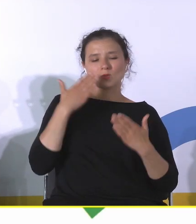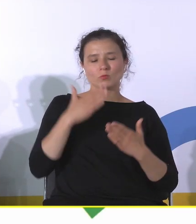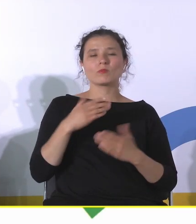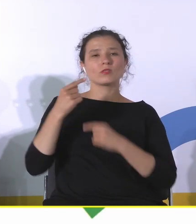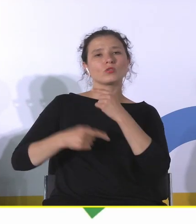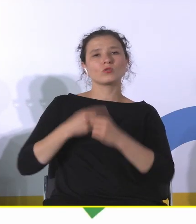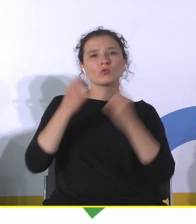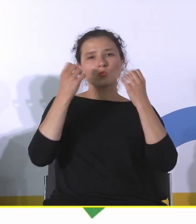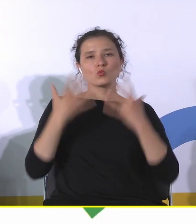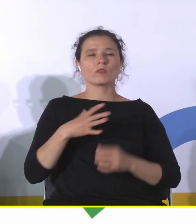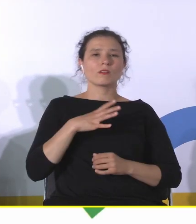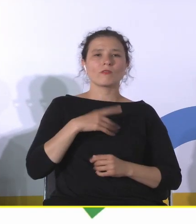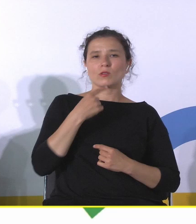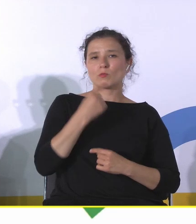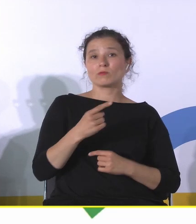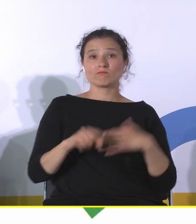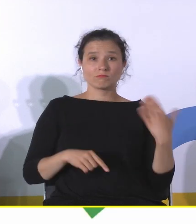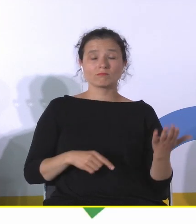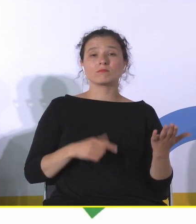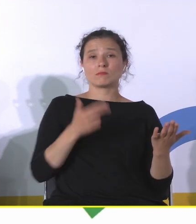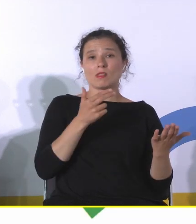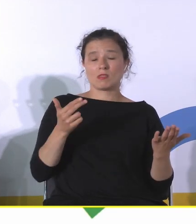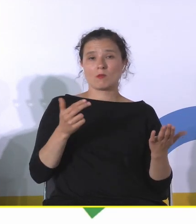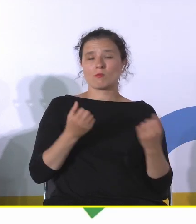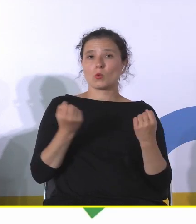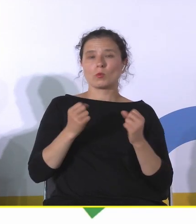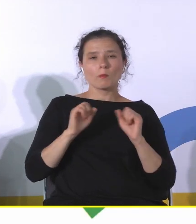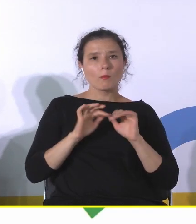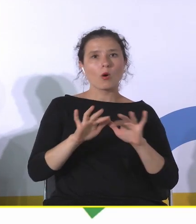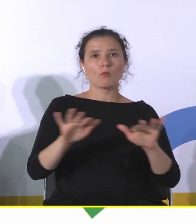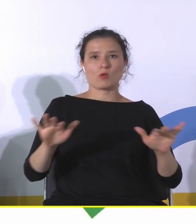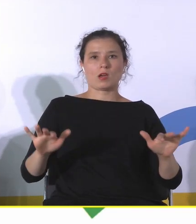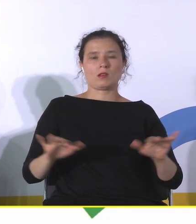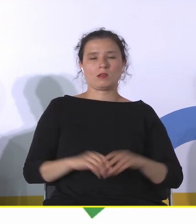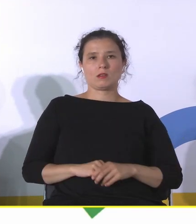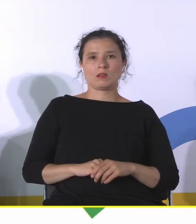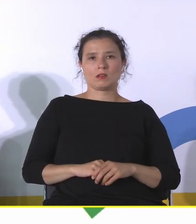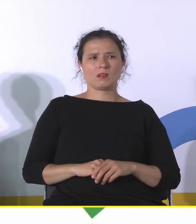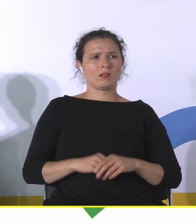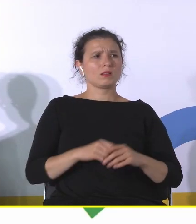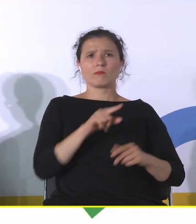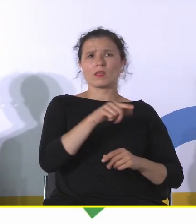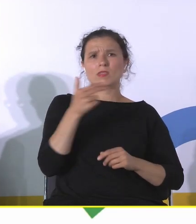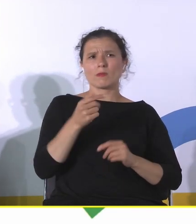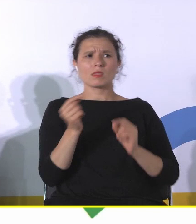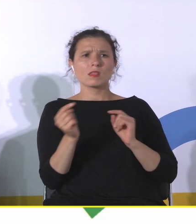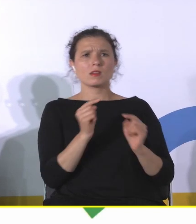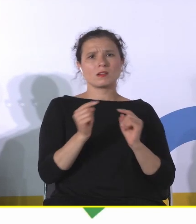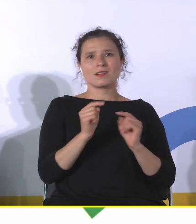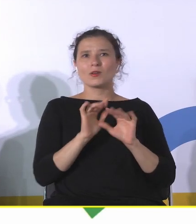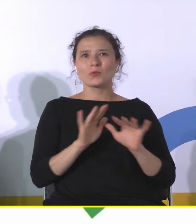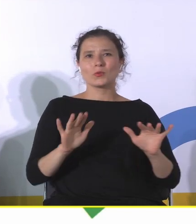warto powiedzieć, że z jednej strony jest to temat coraz bardziej popularny i coraz bardziej dyskutowany, czy i w jaki sposób dziedzictwo